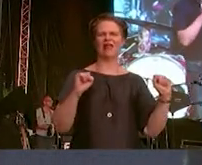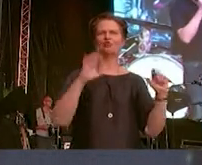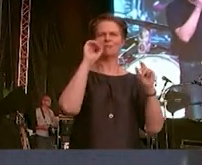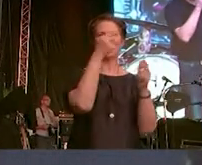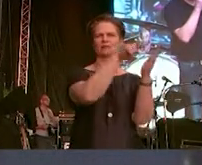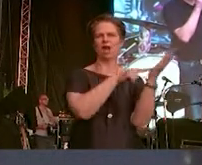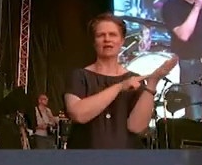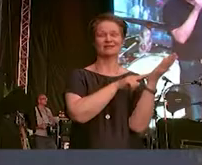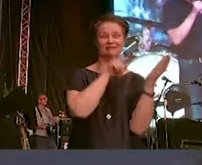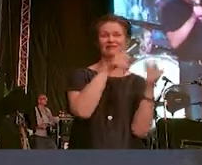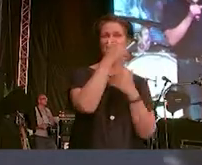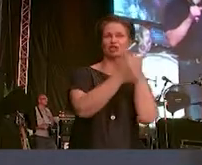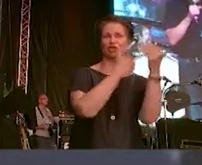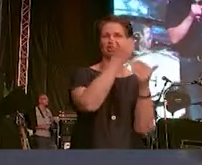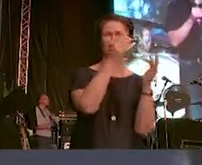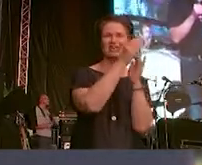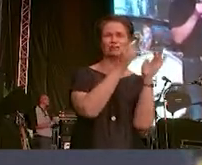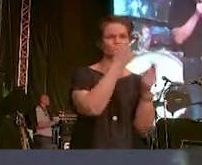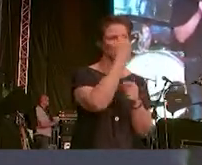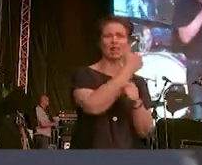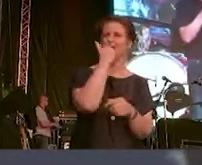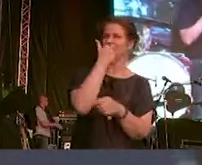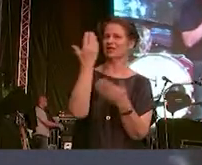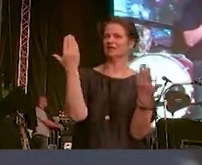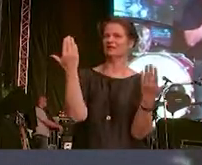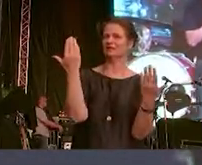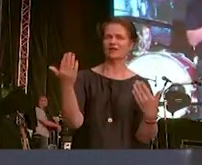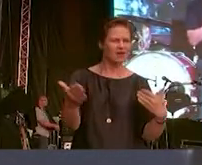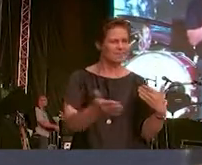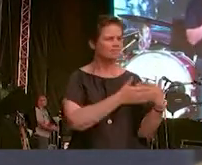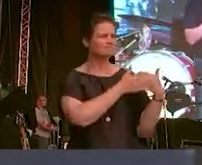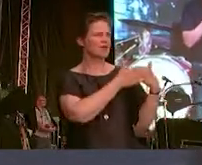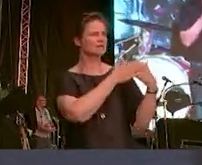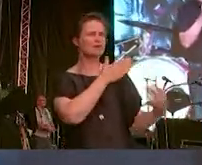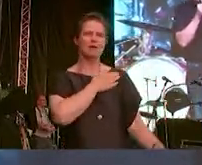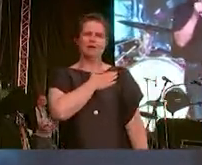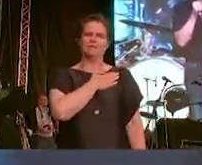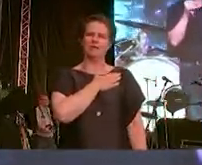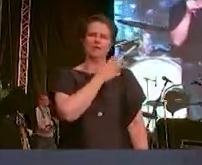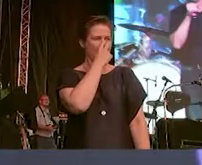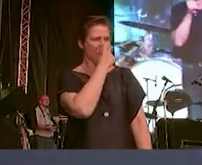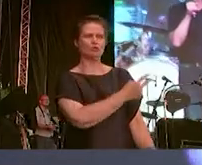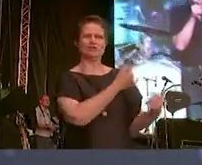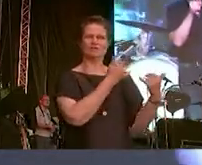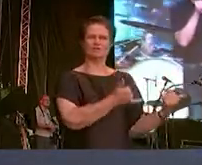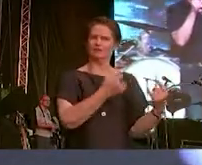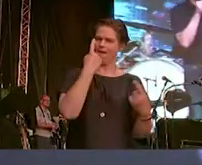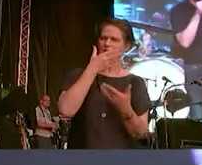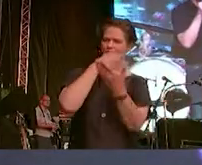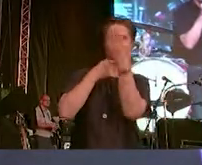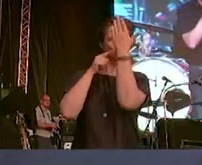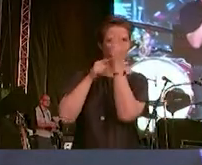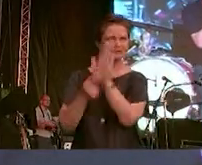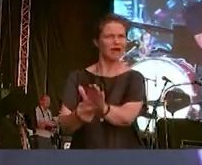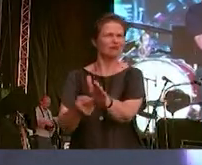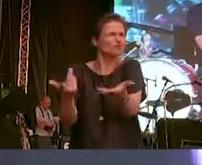Diese Geschichte hat Jesus als ein Beispiel erzählt, wie Nächstenliebe praktisch aussehen kann. Der eine Mensch macht es vor und es